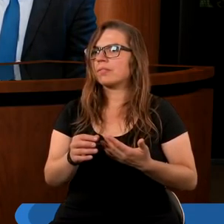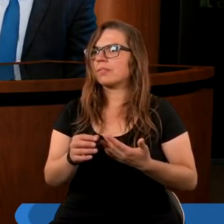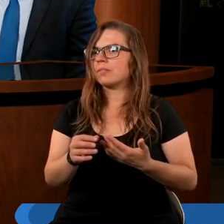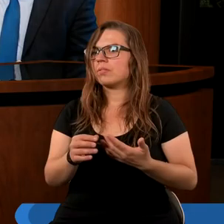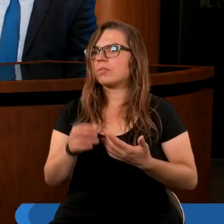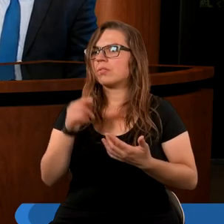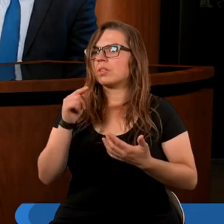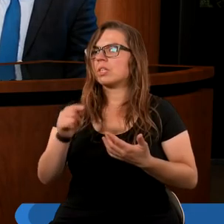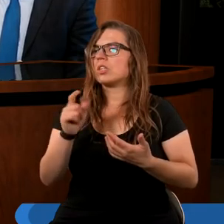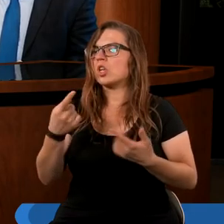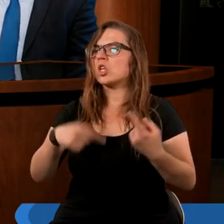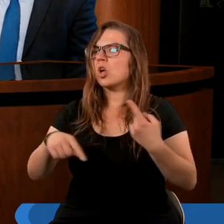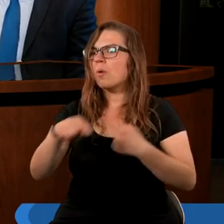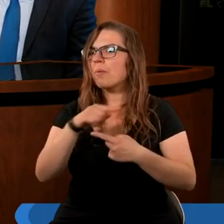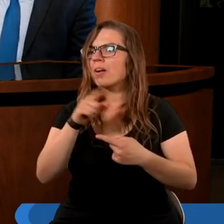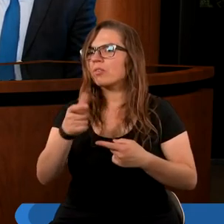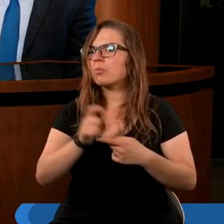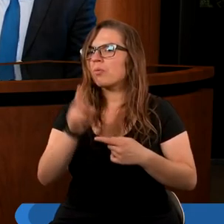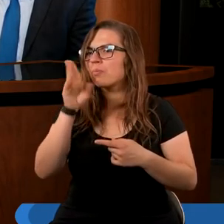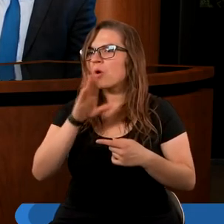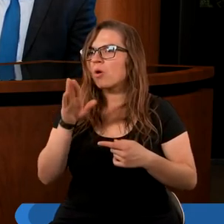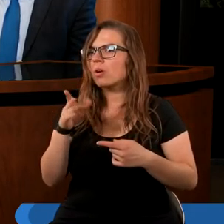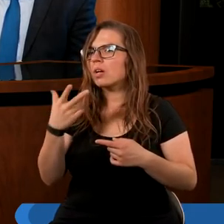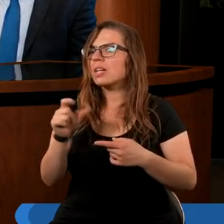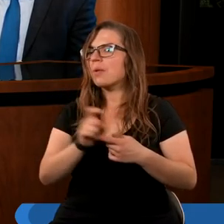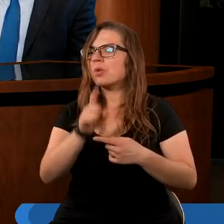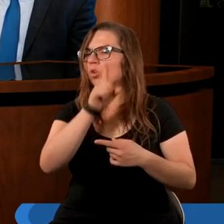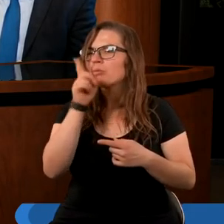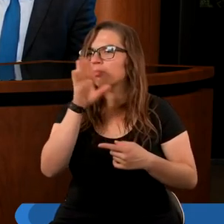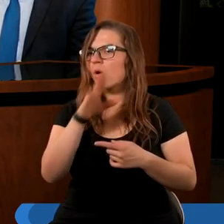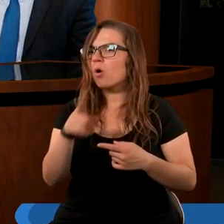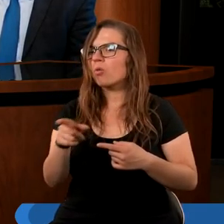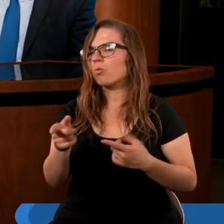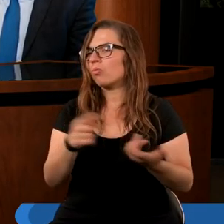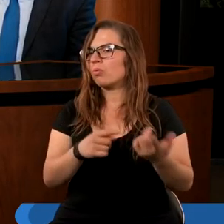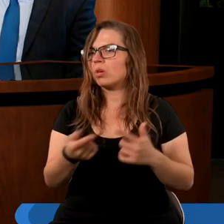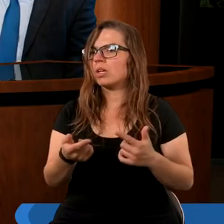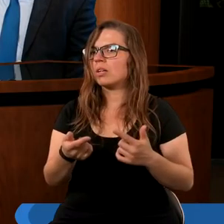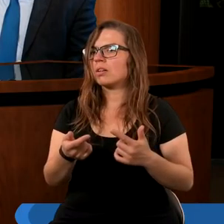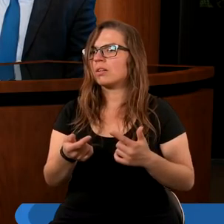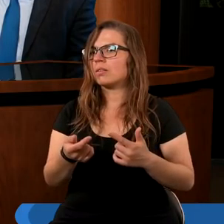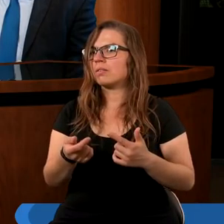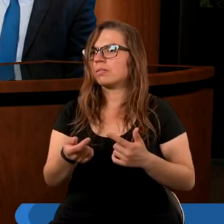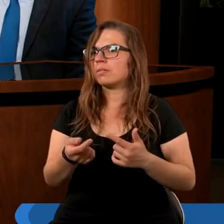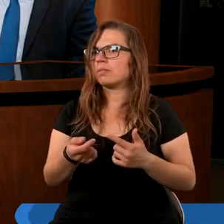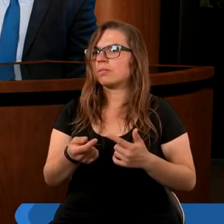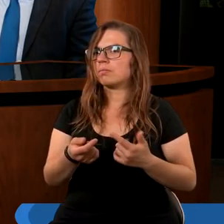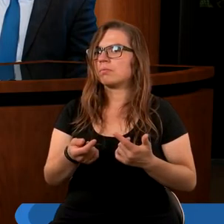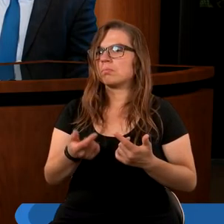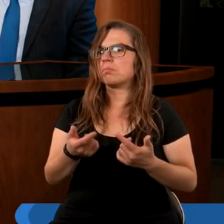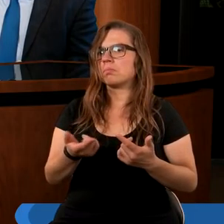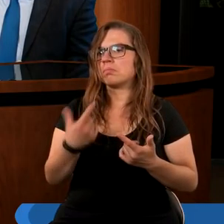to co po prostu obraca się przeciwko Bogu, ale także przeciwko ludziom, którzy chcą inaczej, chcą wierzyć w Pana Boga.